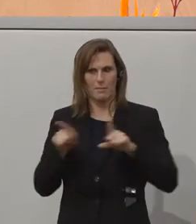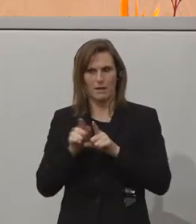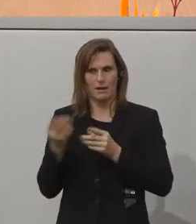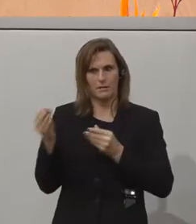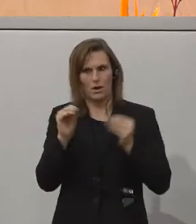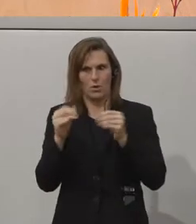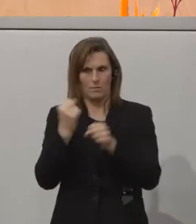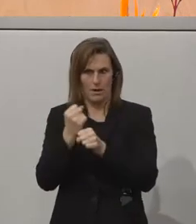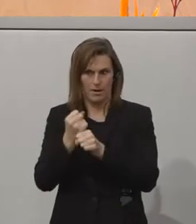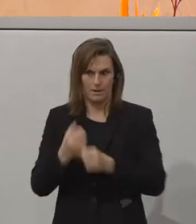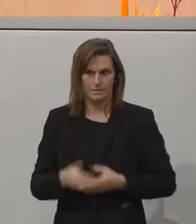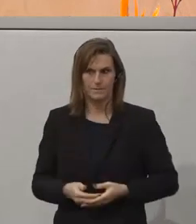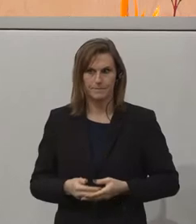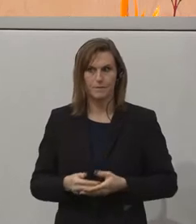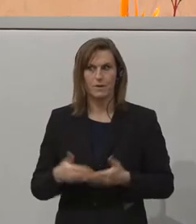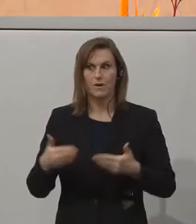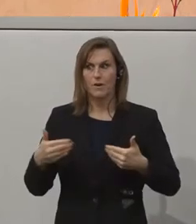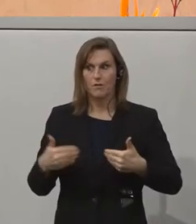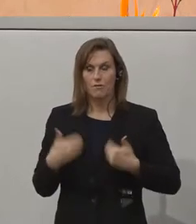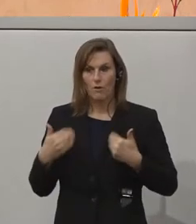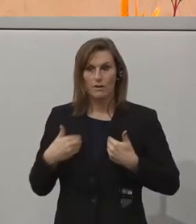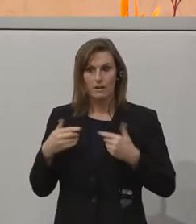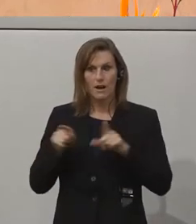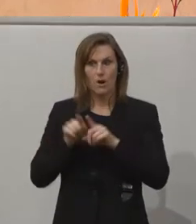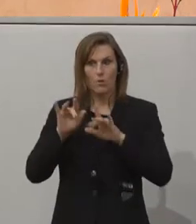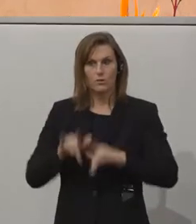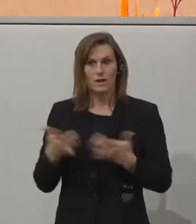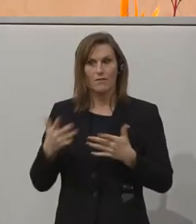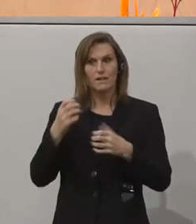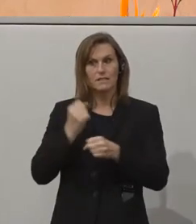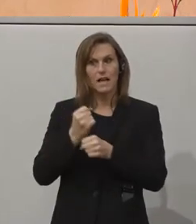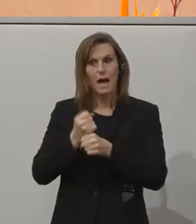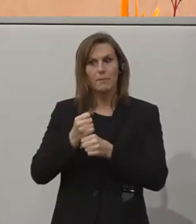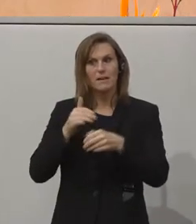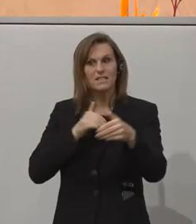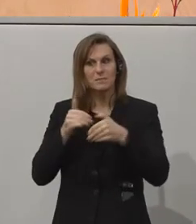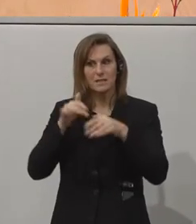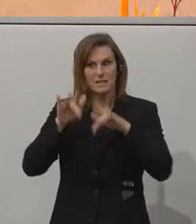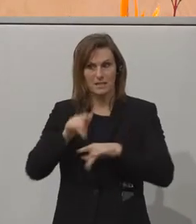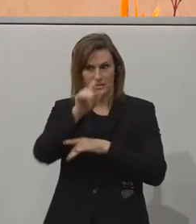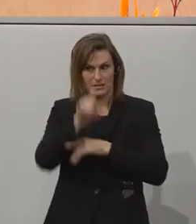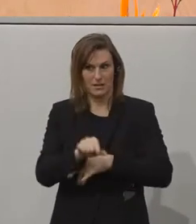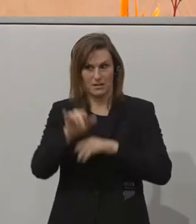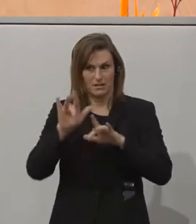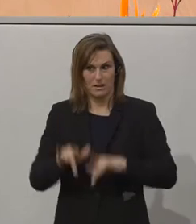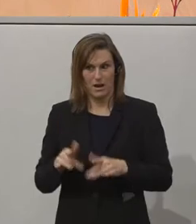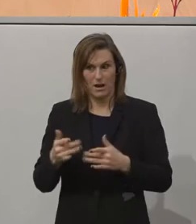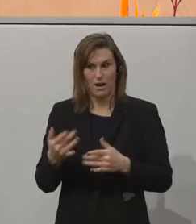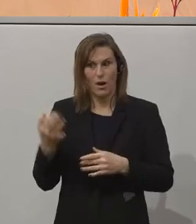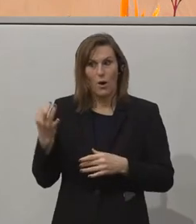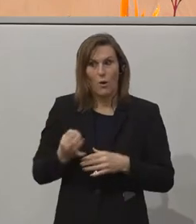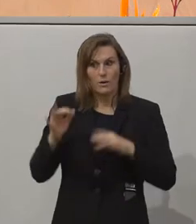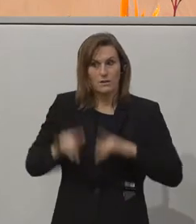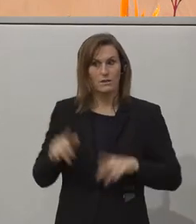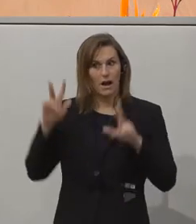zu dürfen. Ich freue mich, dass wir unseren Arbeitsminister hier bei uns haben, denn heute ist das Thema,